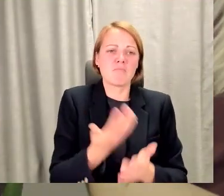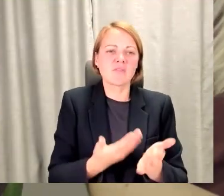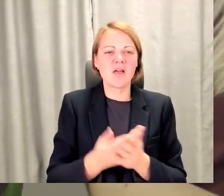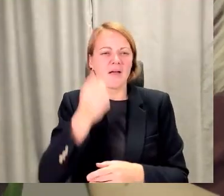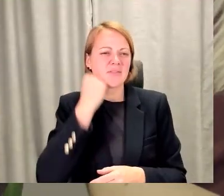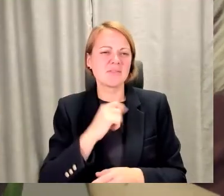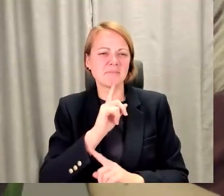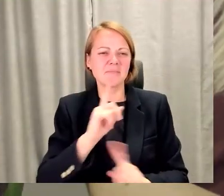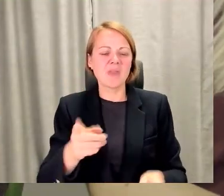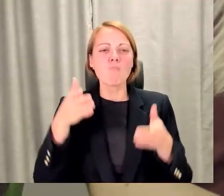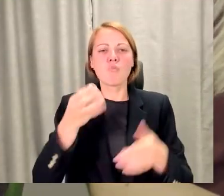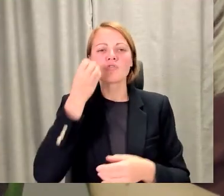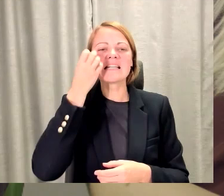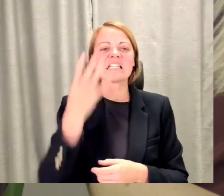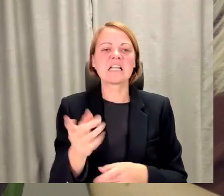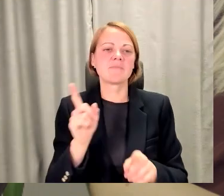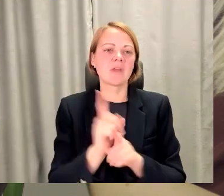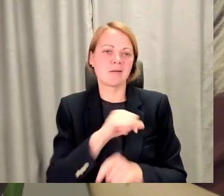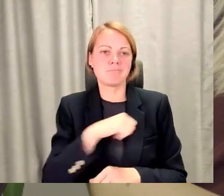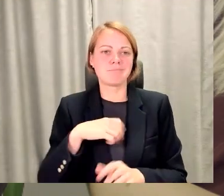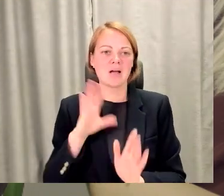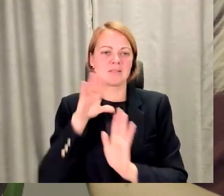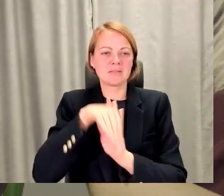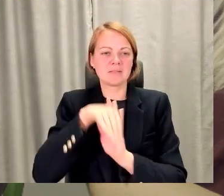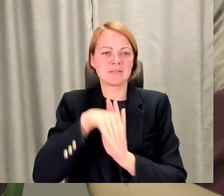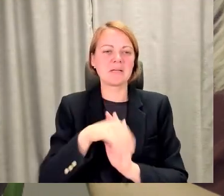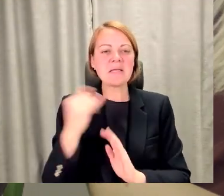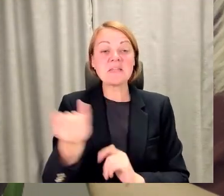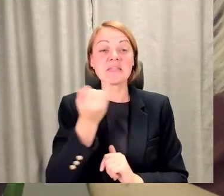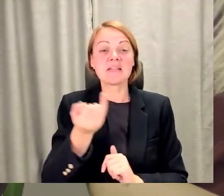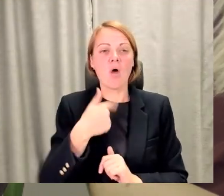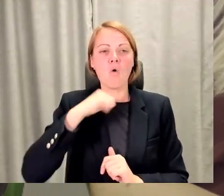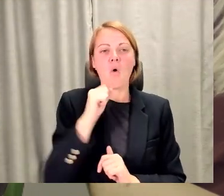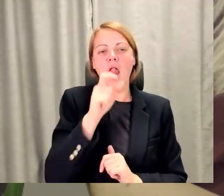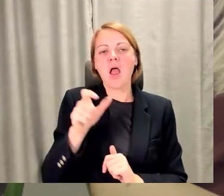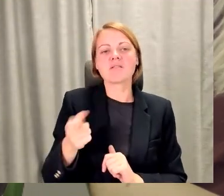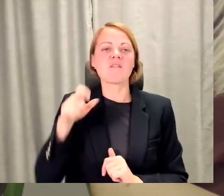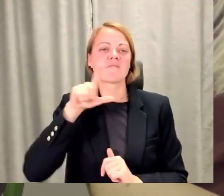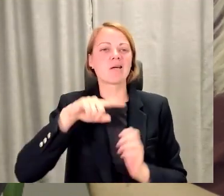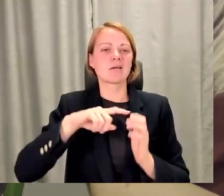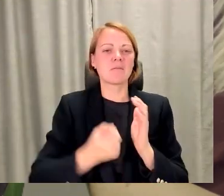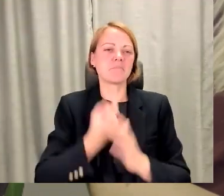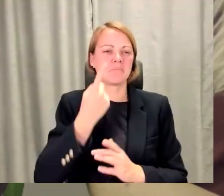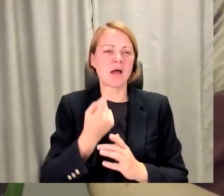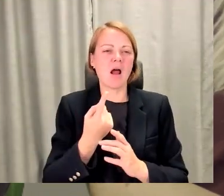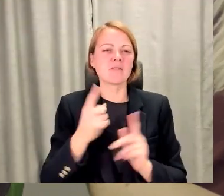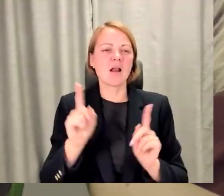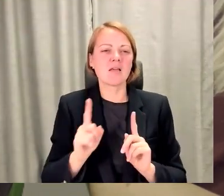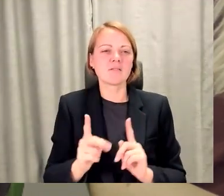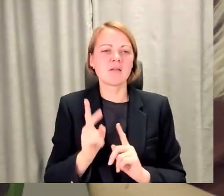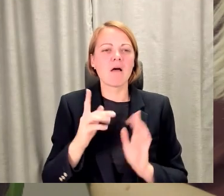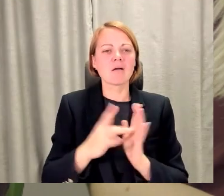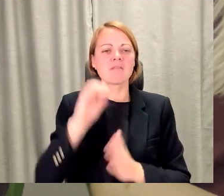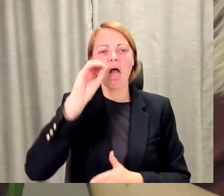mūža izglītību kā tāda arī, kur es iesaistījos, ir interesanti, ka mēs ar kolēģiem kaut kā ir vairākas reizes parādījies, tad ir bieži vien kāds to ēpasti atver,